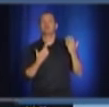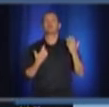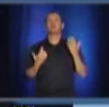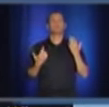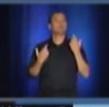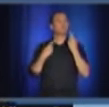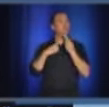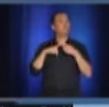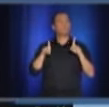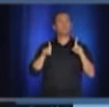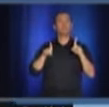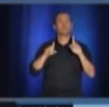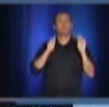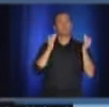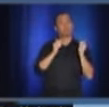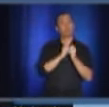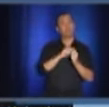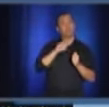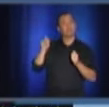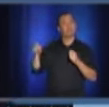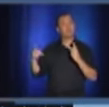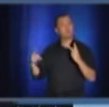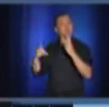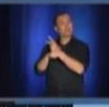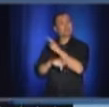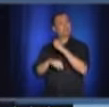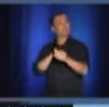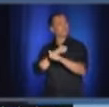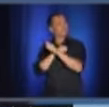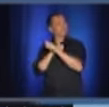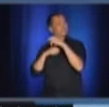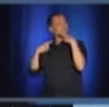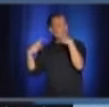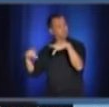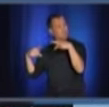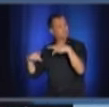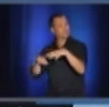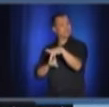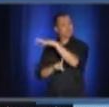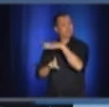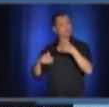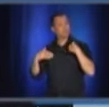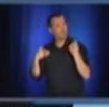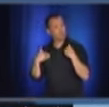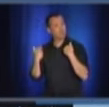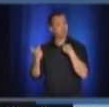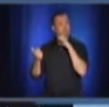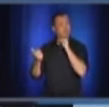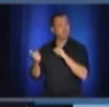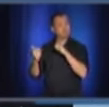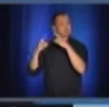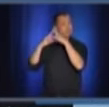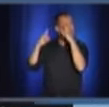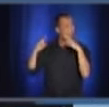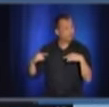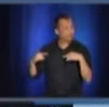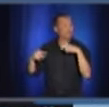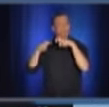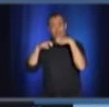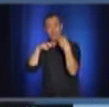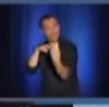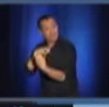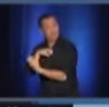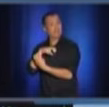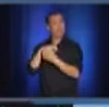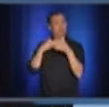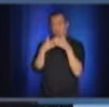de ce que je considère être un risque plus important. Une fête entre ados